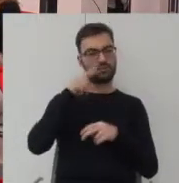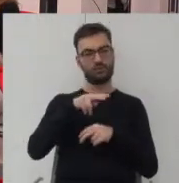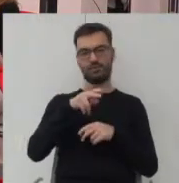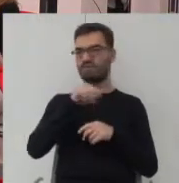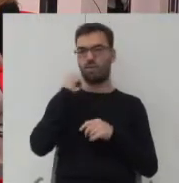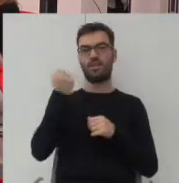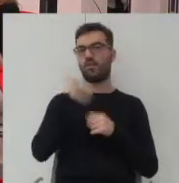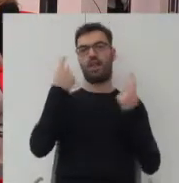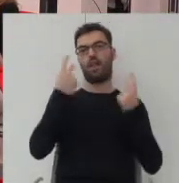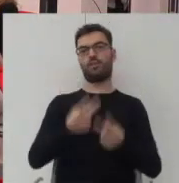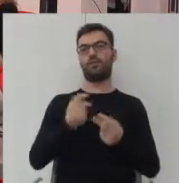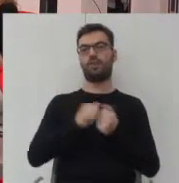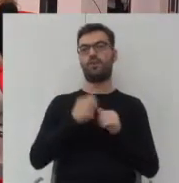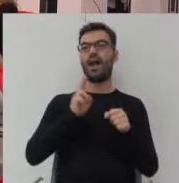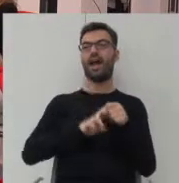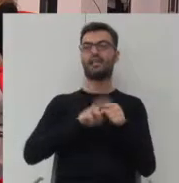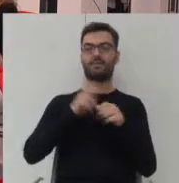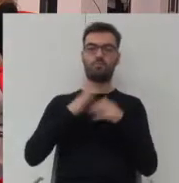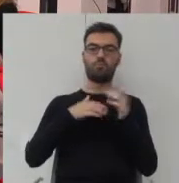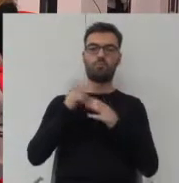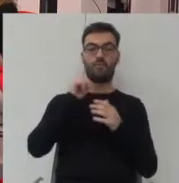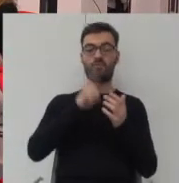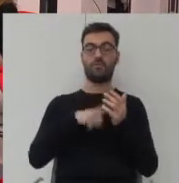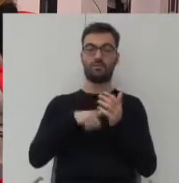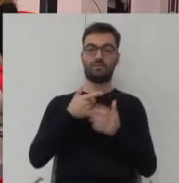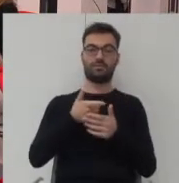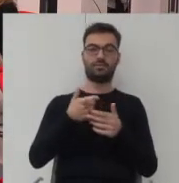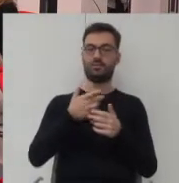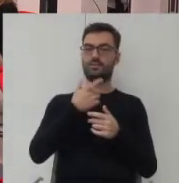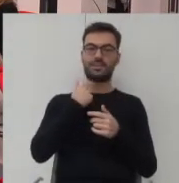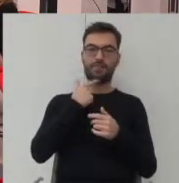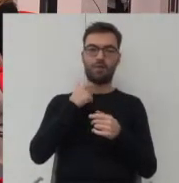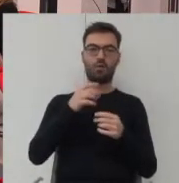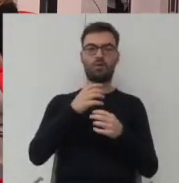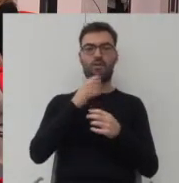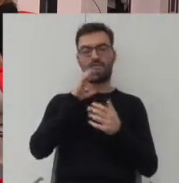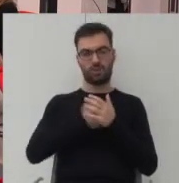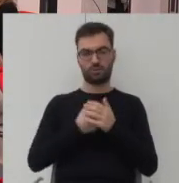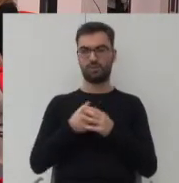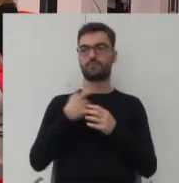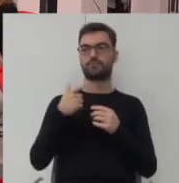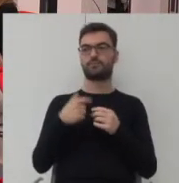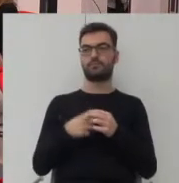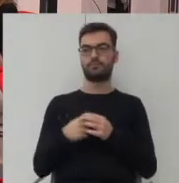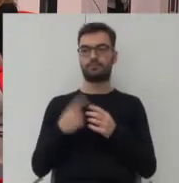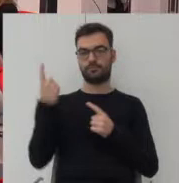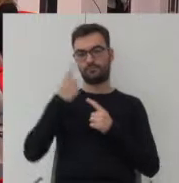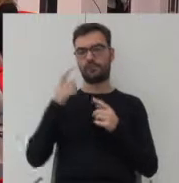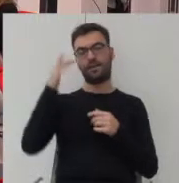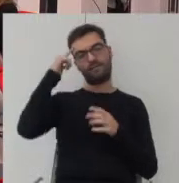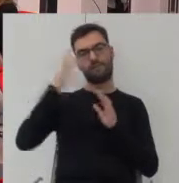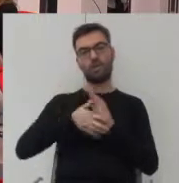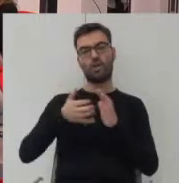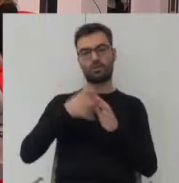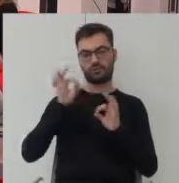nieużytków wręcz, czy rezerw budowlanych, prawda? Bo właśnie są niedostatecznie dobrze zagospodarowane. Ja myślę, że wnioski z dzisiejszego